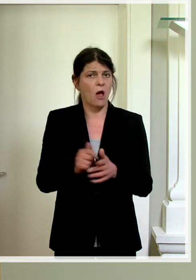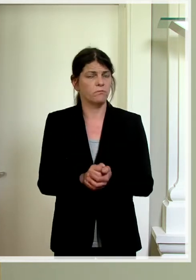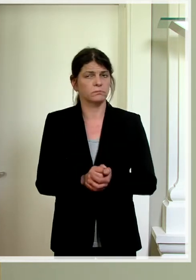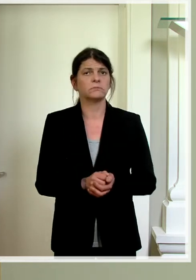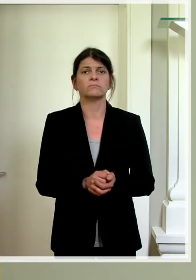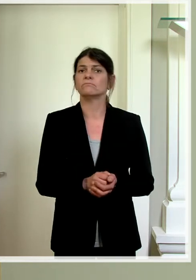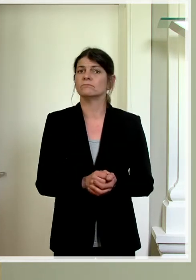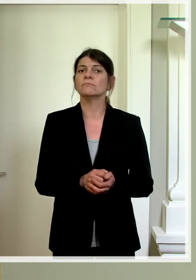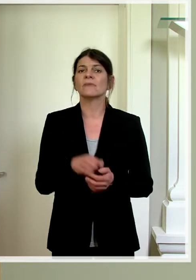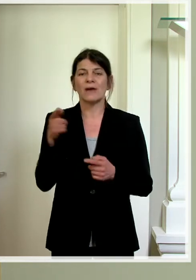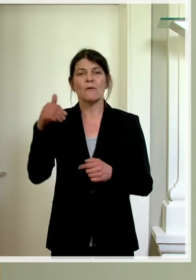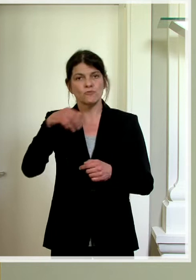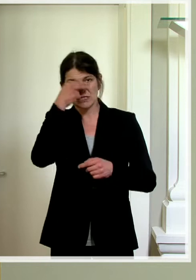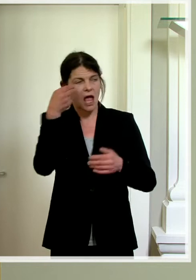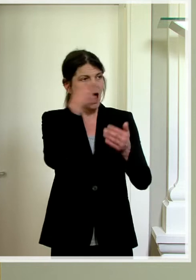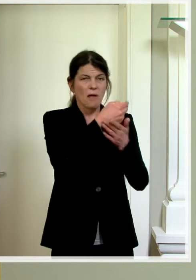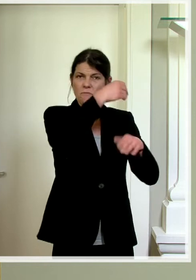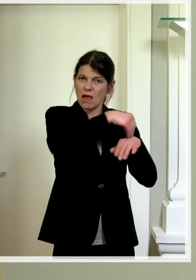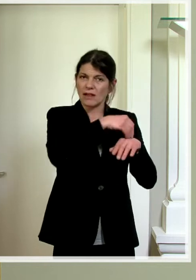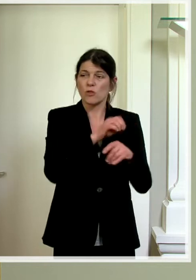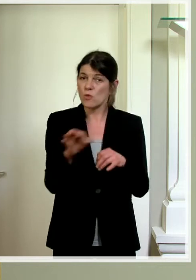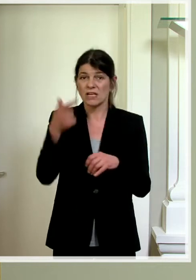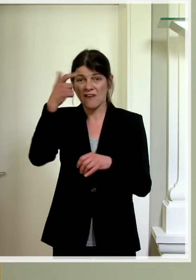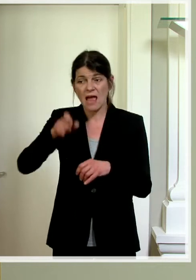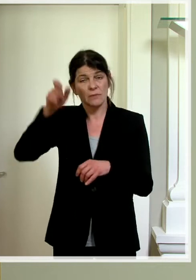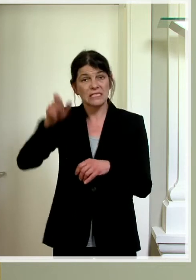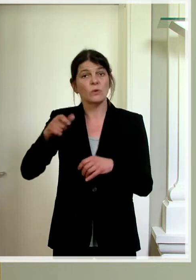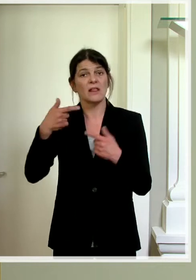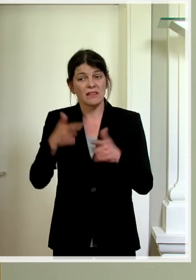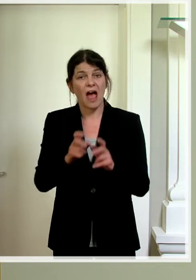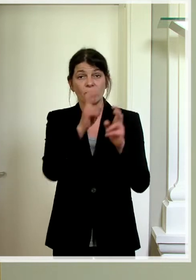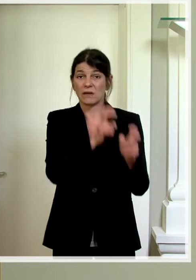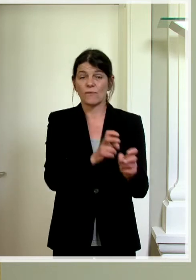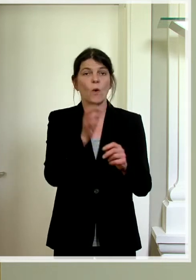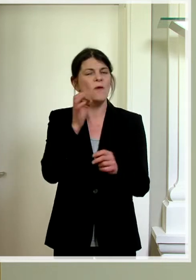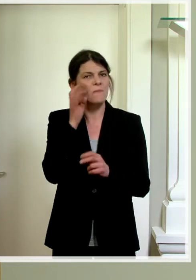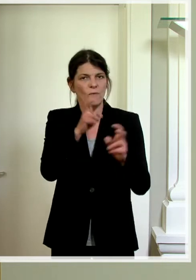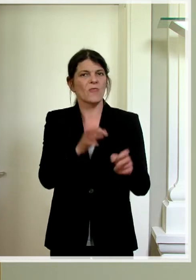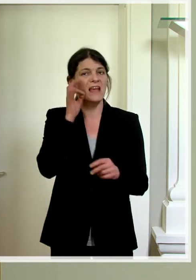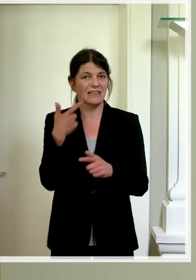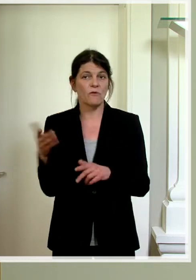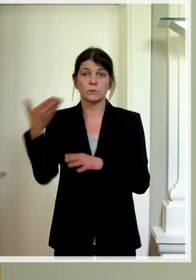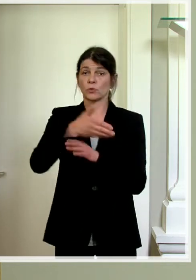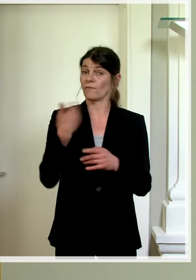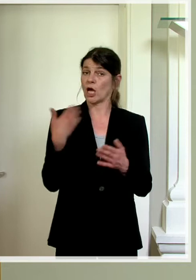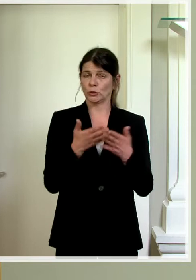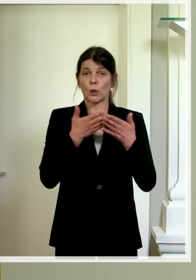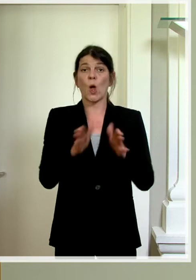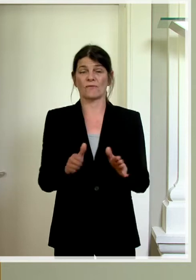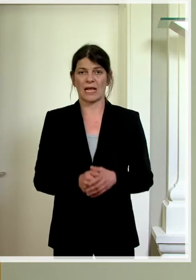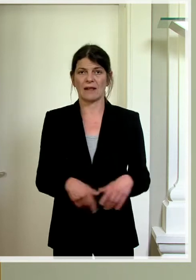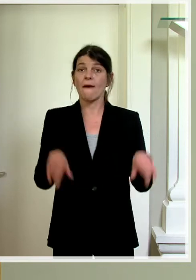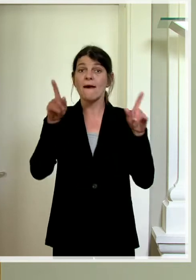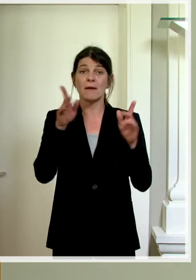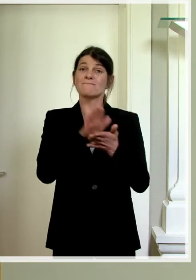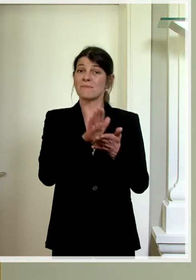registrieren müssen und nur diese zwei dürfen einen Bewohner oder eine Bewohnerin besuchen, sondern wir haben das geöffnet, aber es